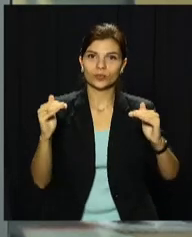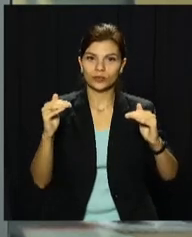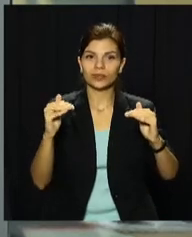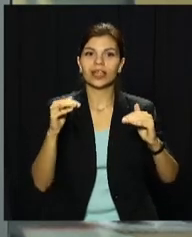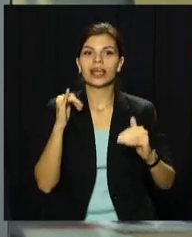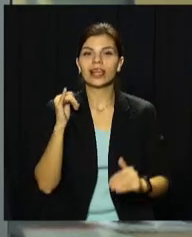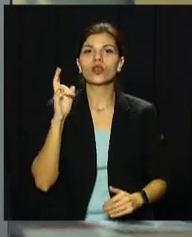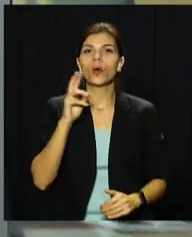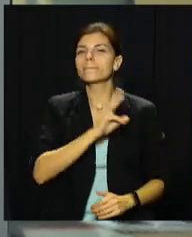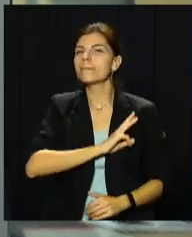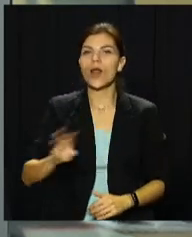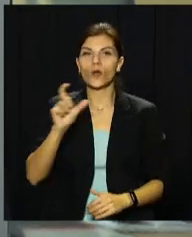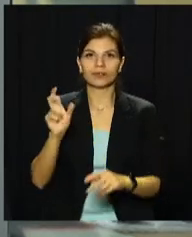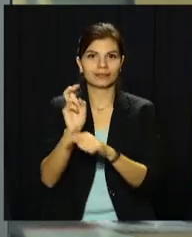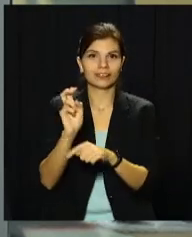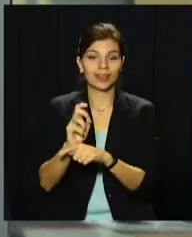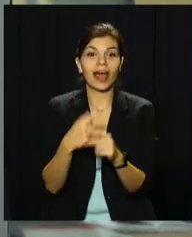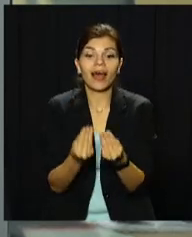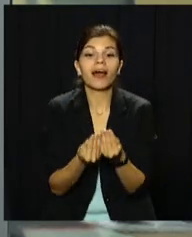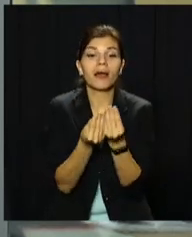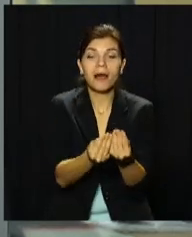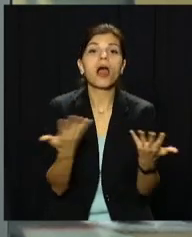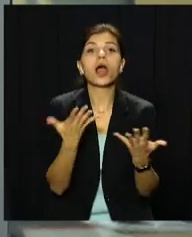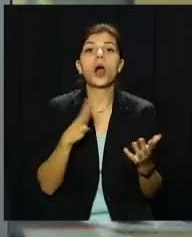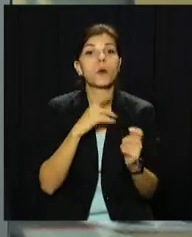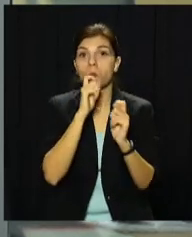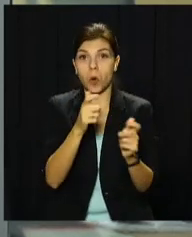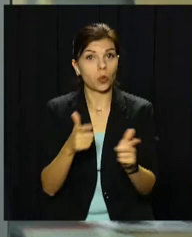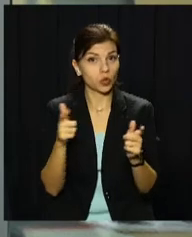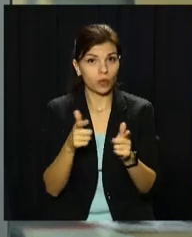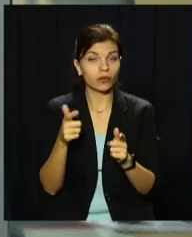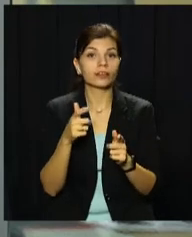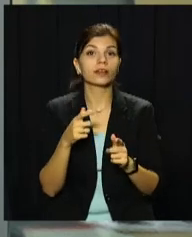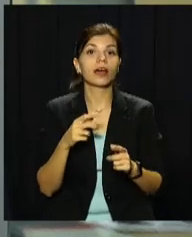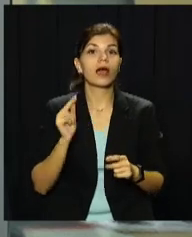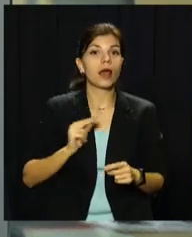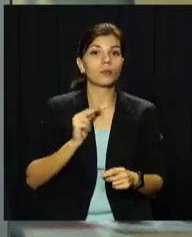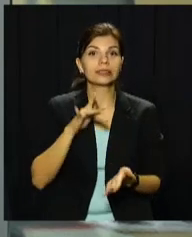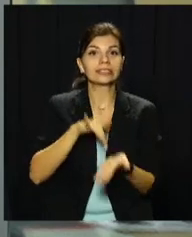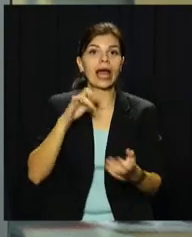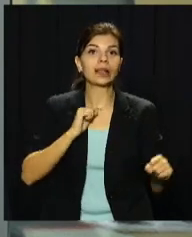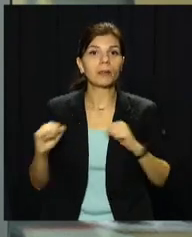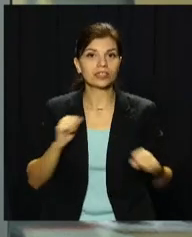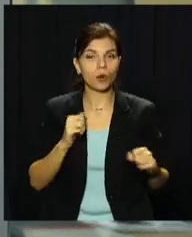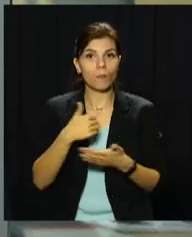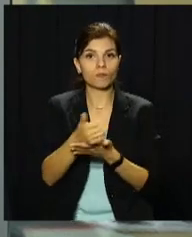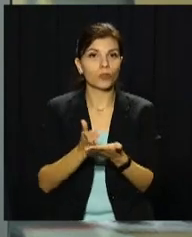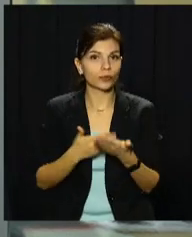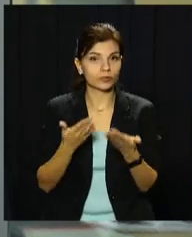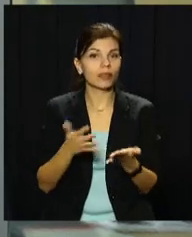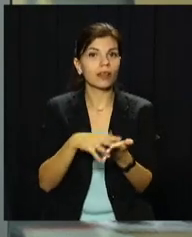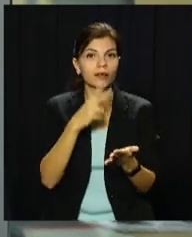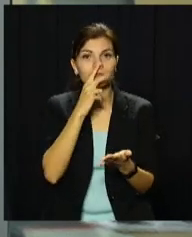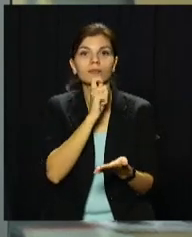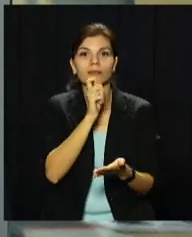мільйонного відвідувача. Що вручали та які сюрпризи підготували для них співробітники Центру адміністративних послуг – далі в